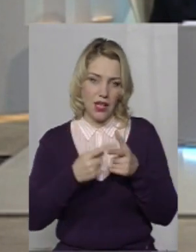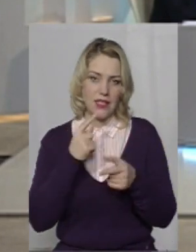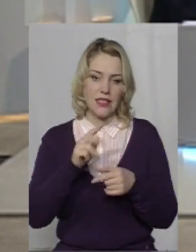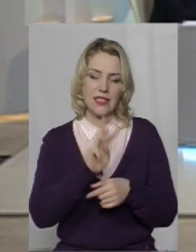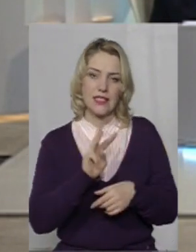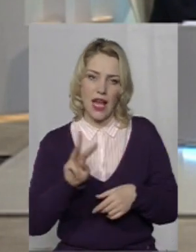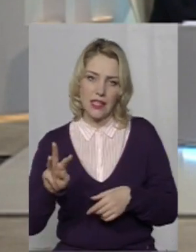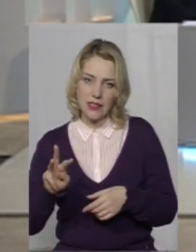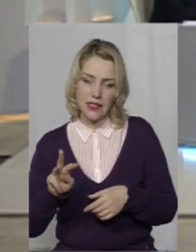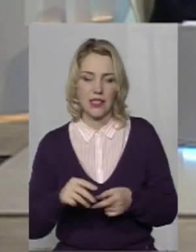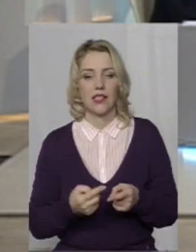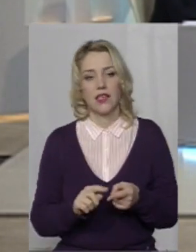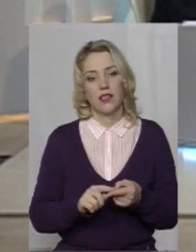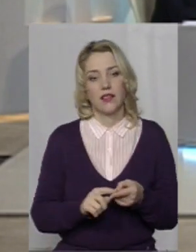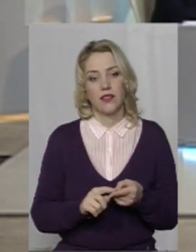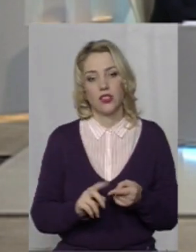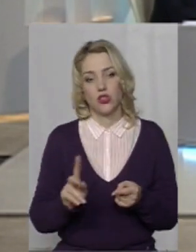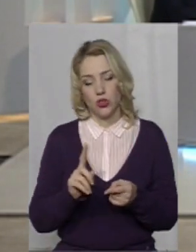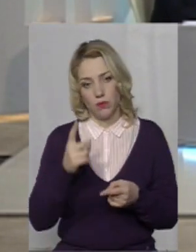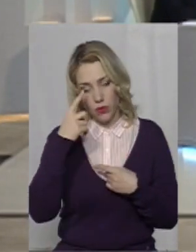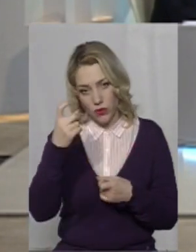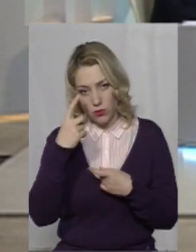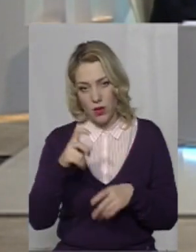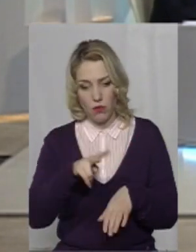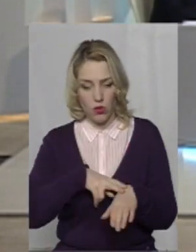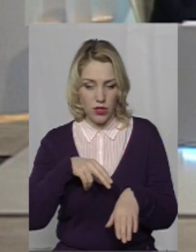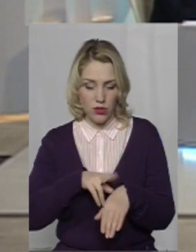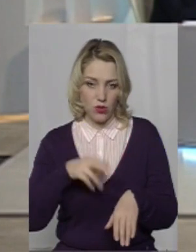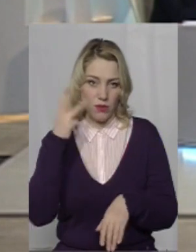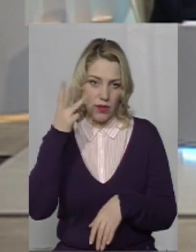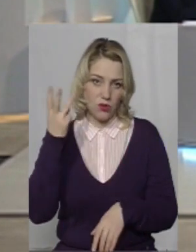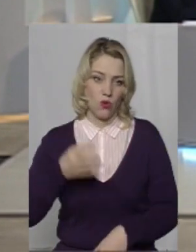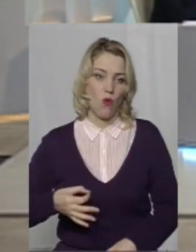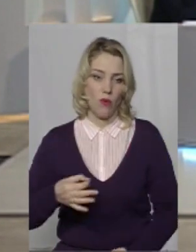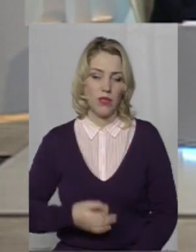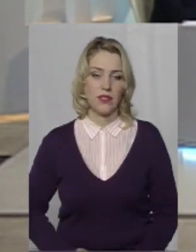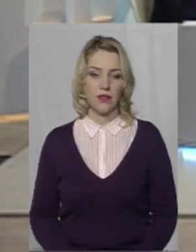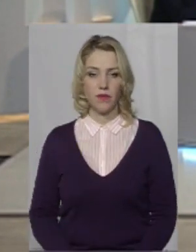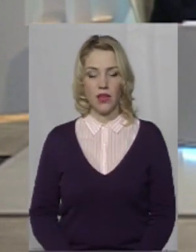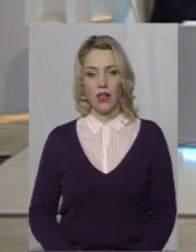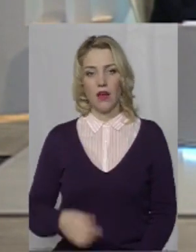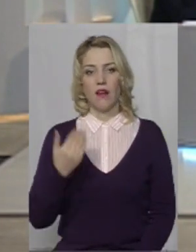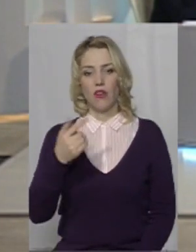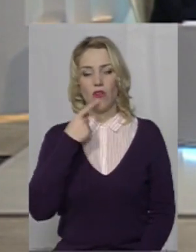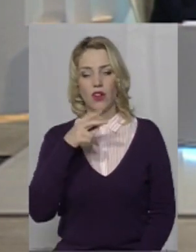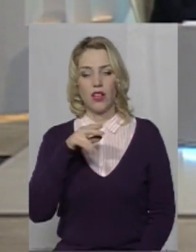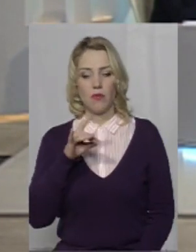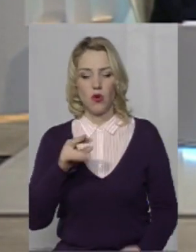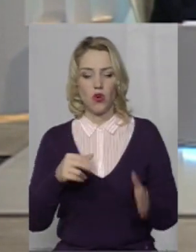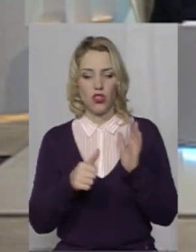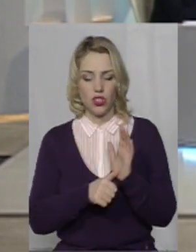надходили до поліції Хмельницької області. Дозвольте одразу уточню, ви сказали про шість